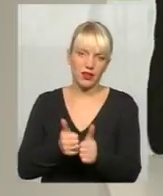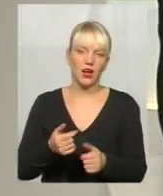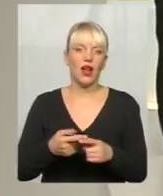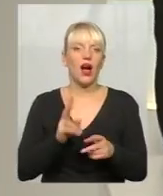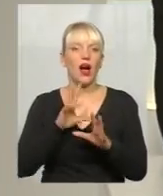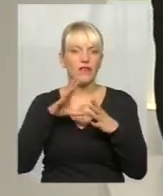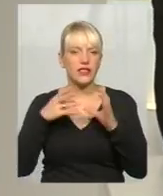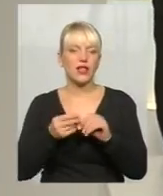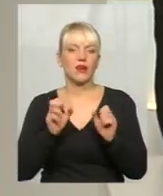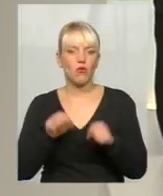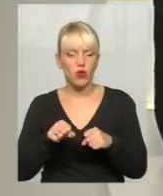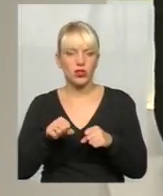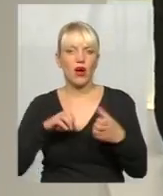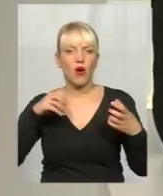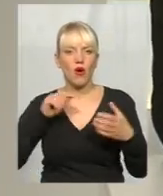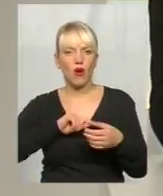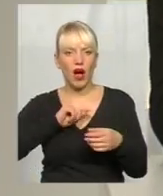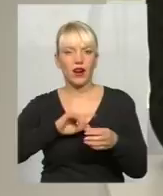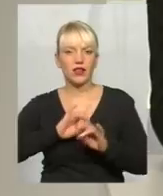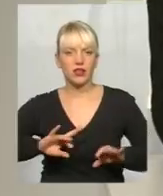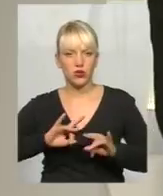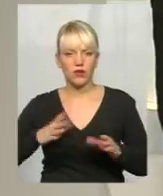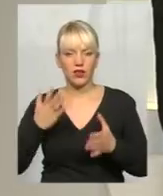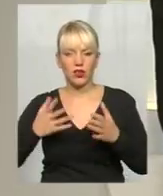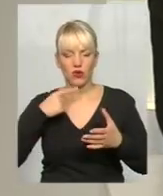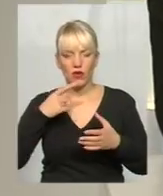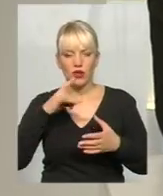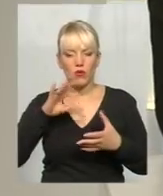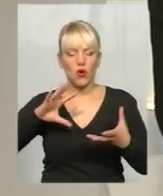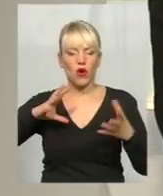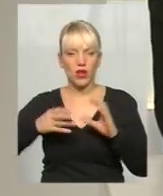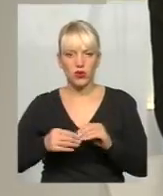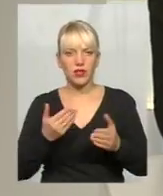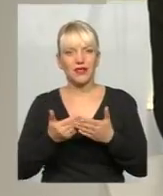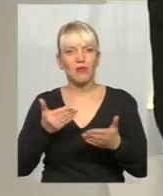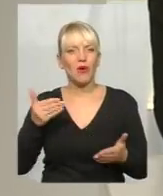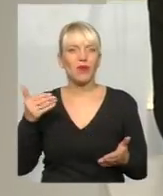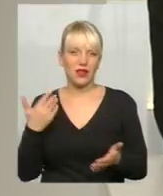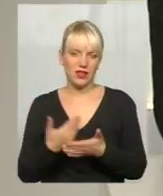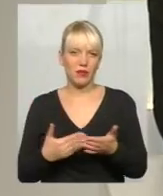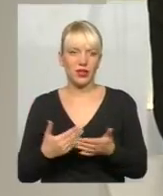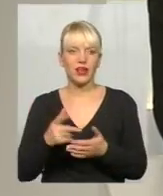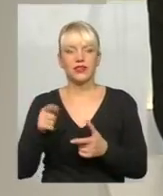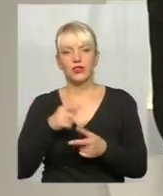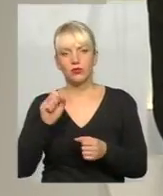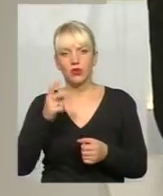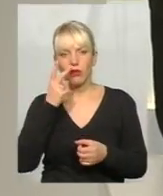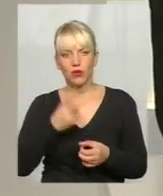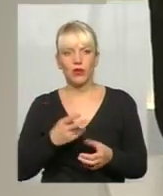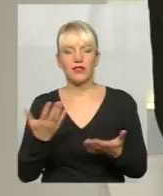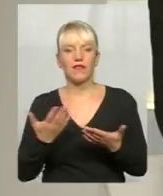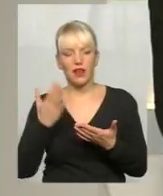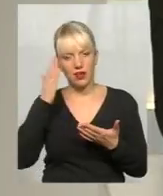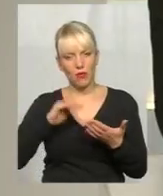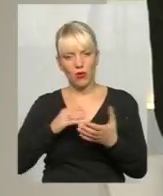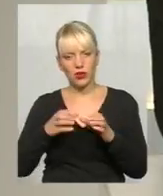охарактеризувати, все ж таки, якщо брати вже результати, хоча попередні, так? Чи можна якось змалювати якусь картину, в яких